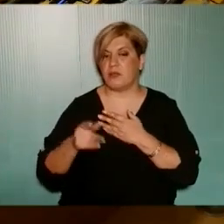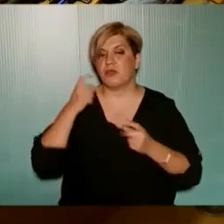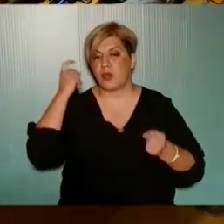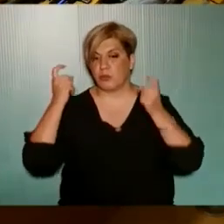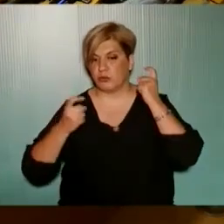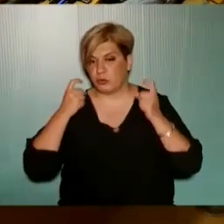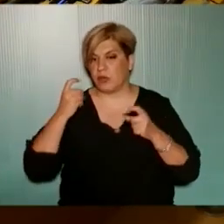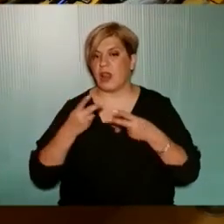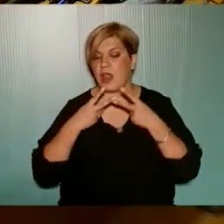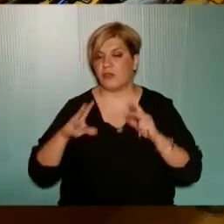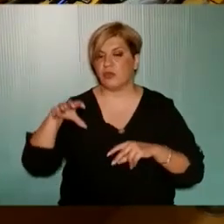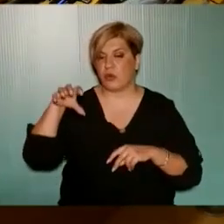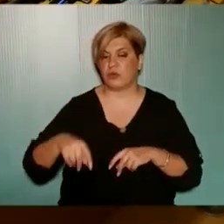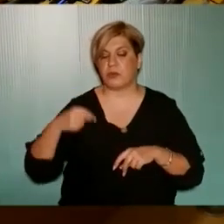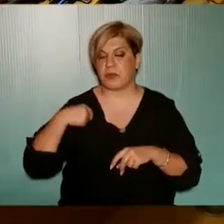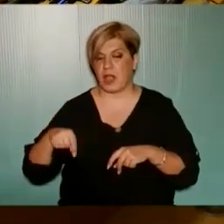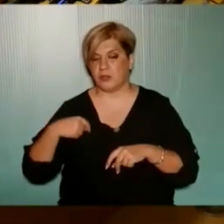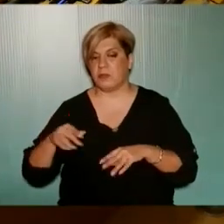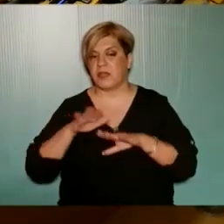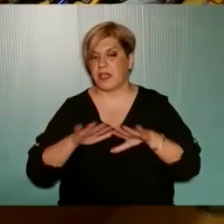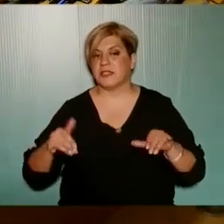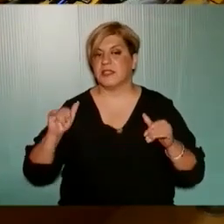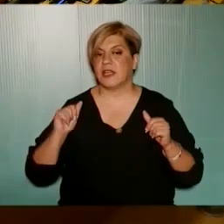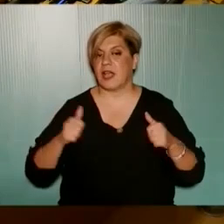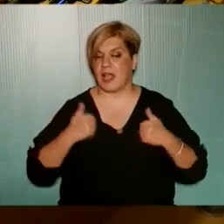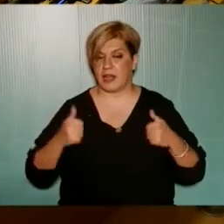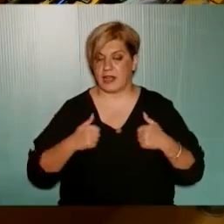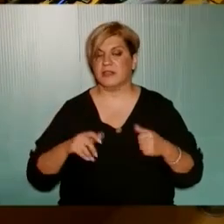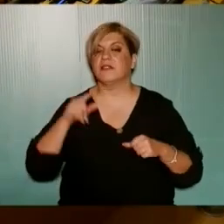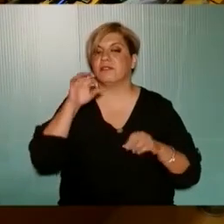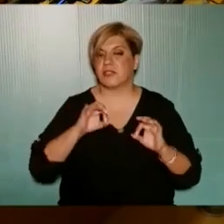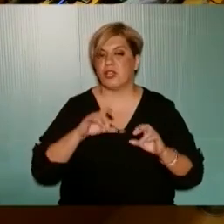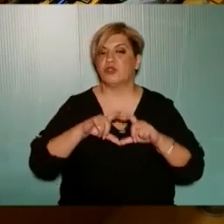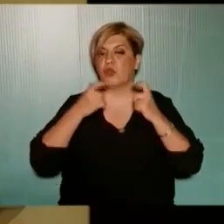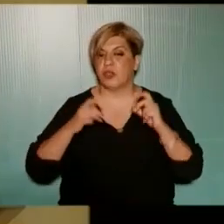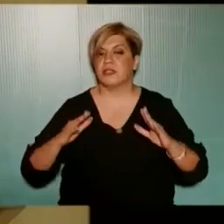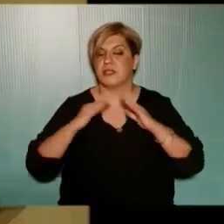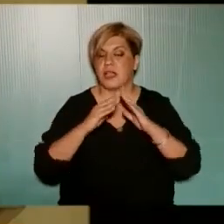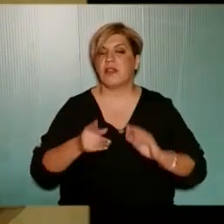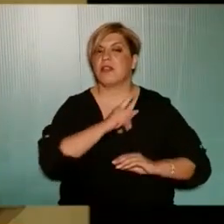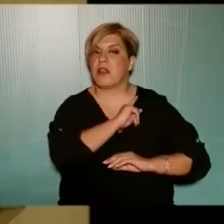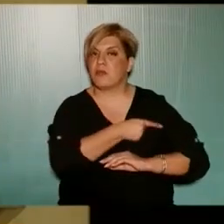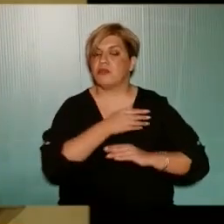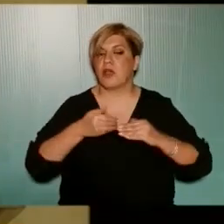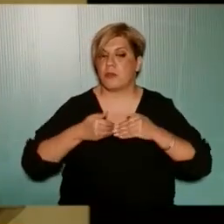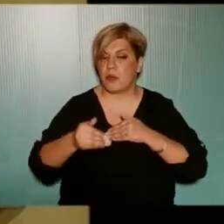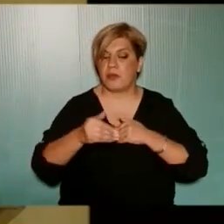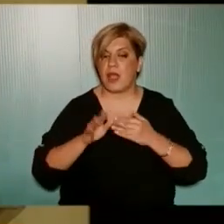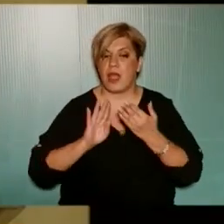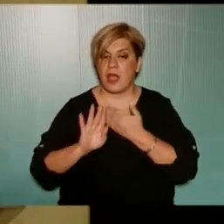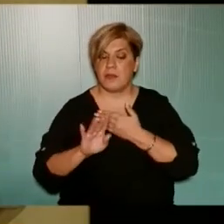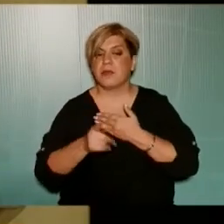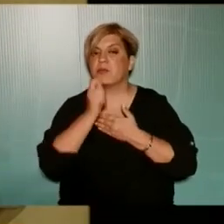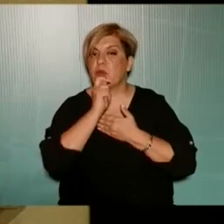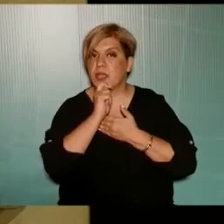τους απασχολούν Τους ελεύθερους χώρους, το πράσινο, τις παιδικές χαρές Και φυσικά για τη σχολική στέγη πρέπει να δυναμώσει Στο επόμενο διάστημα Απέναντι σε